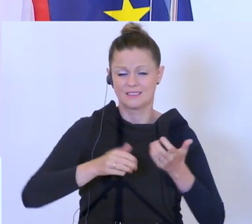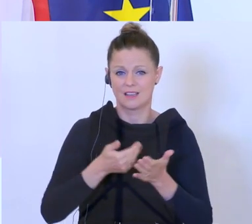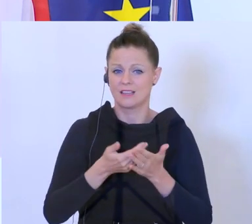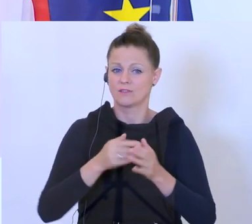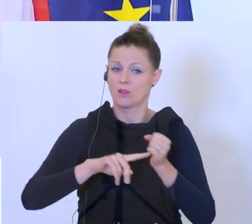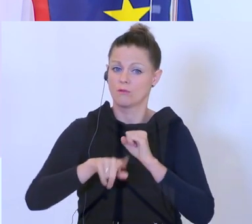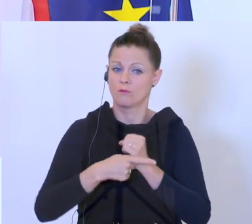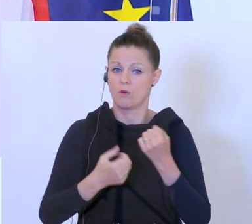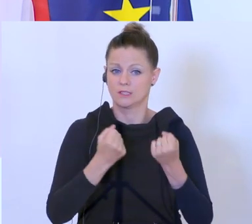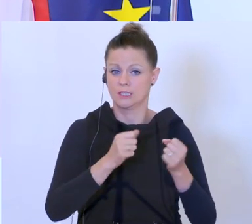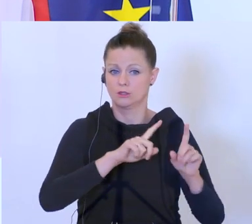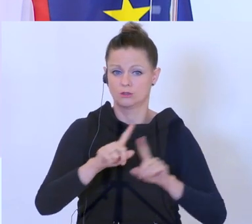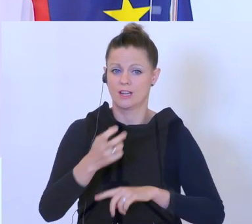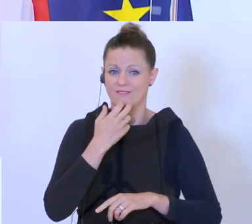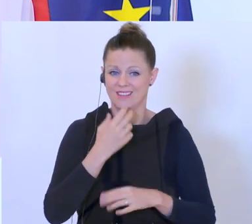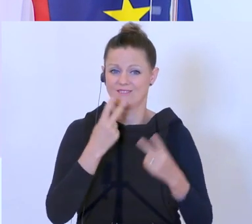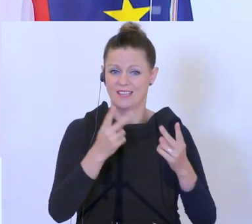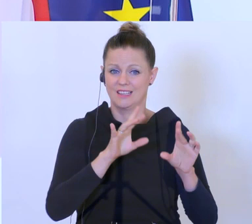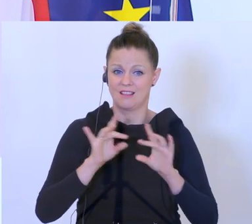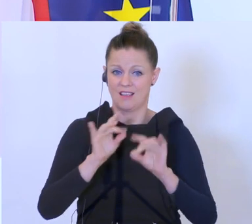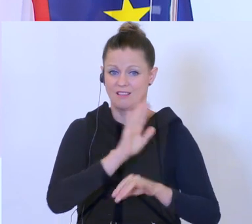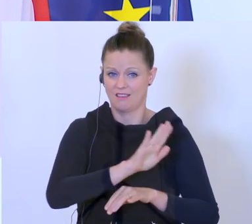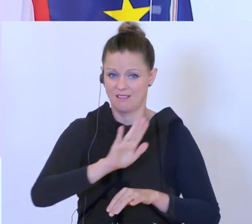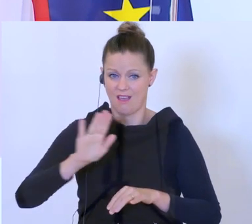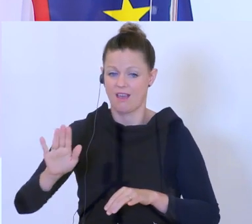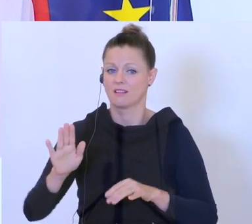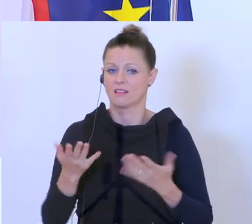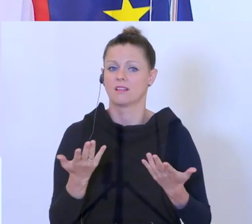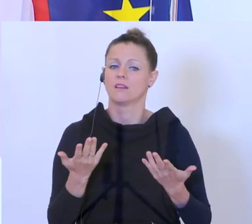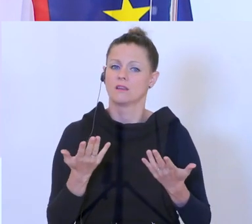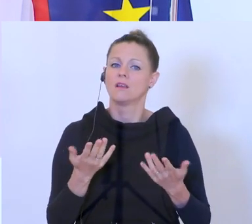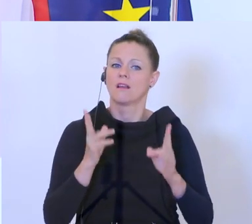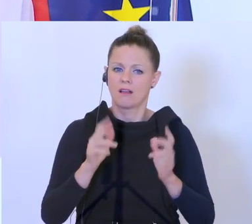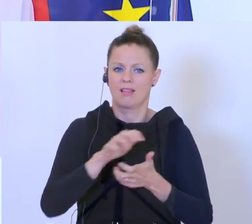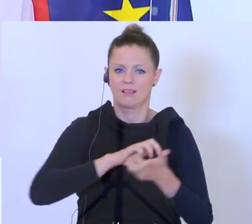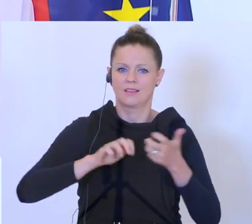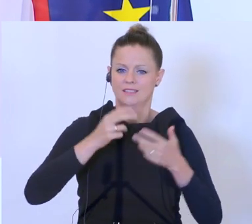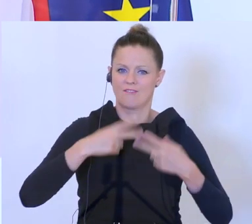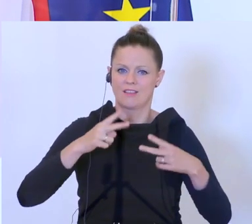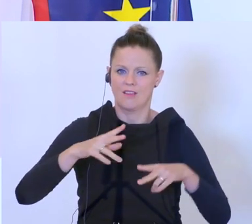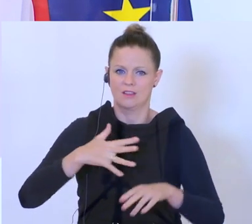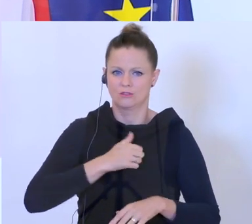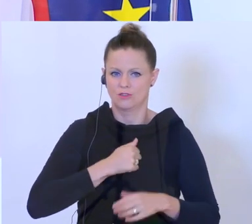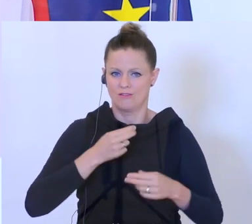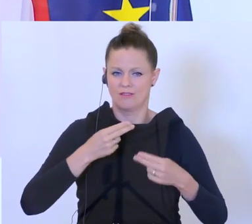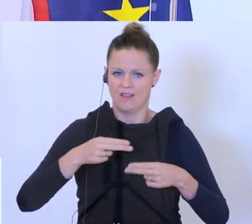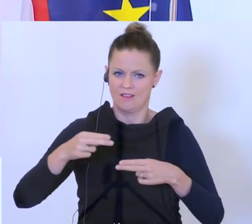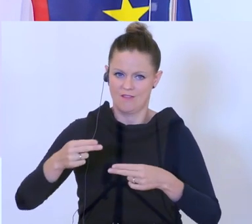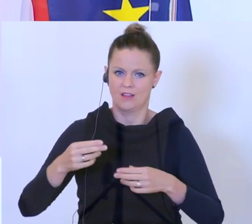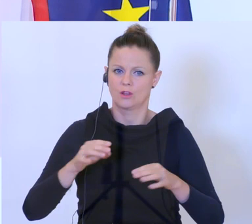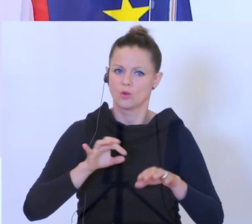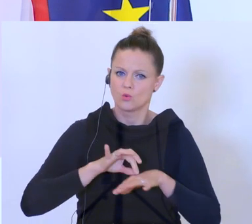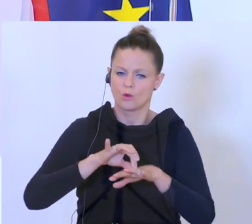sicherstellen, dass auch die wichtigen Tätigkeiten durch diese Krise hindurch weitergehen können. Ich darf zum